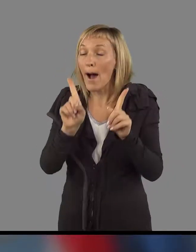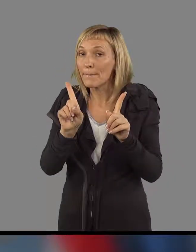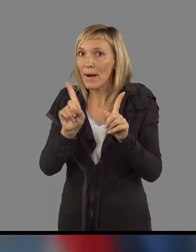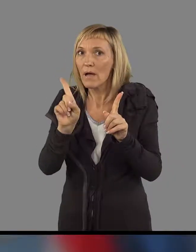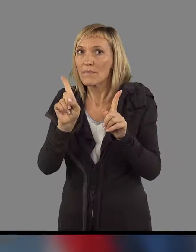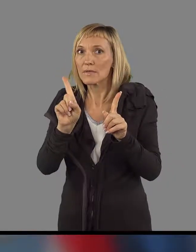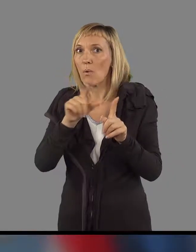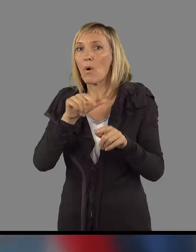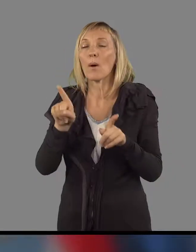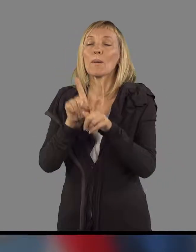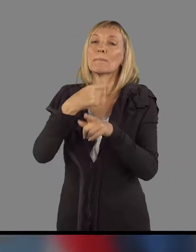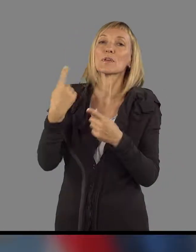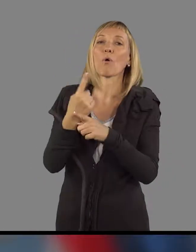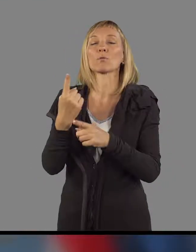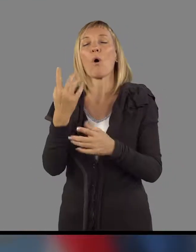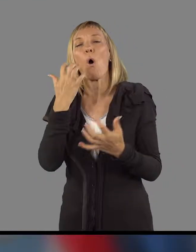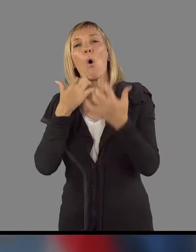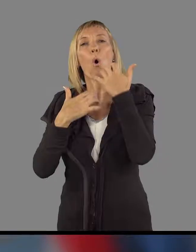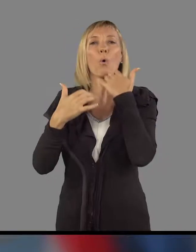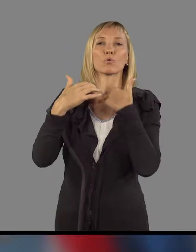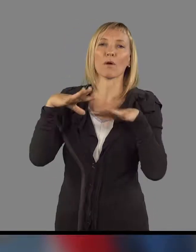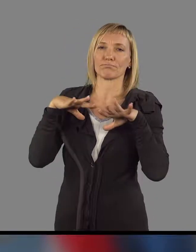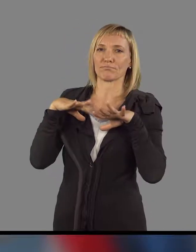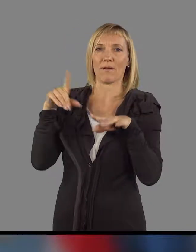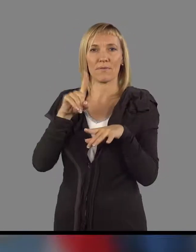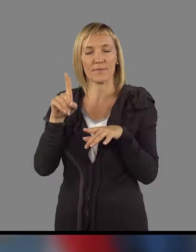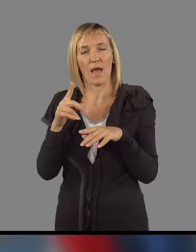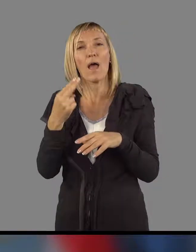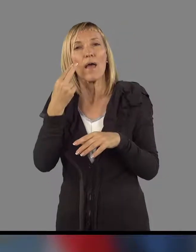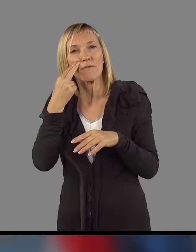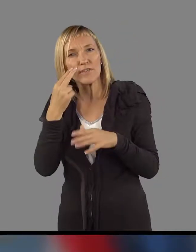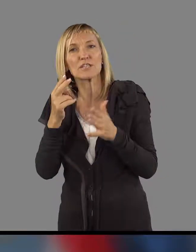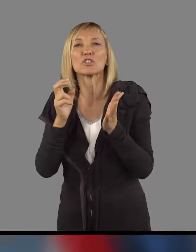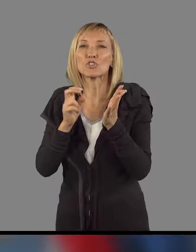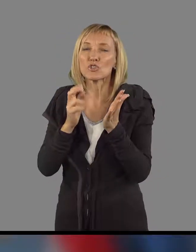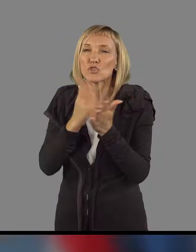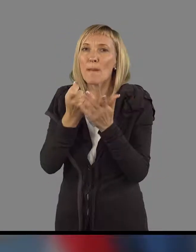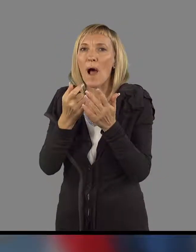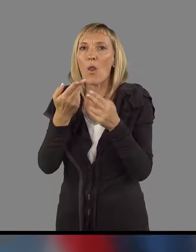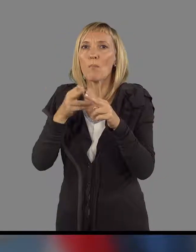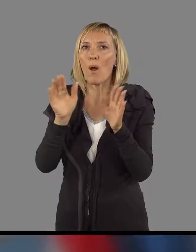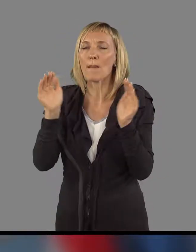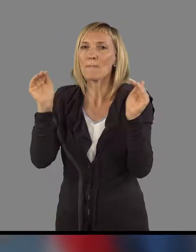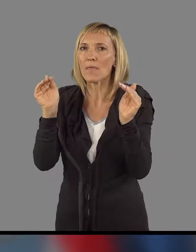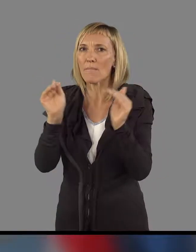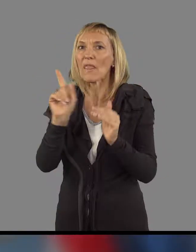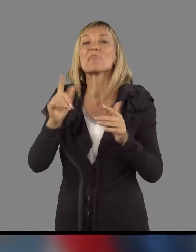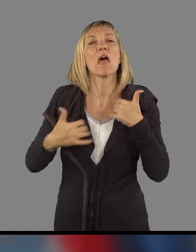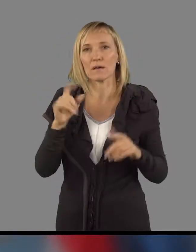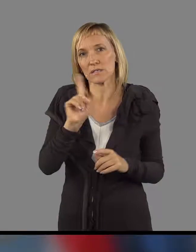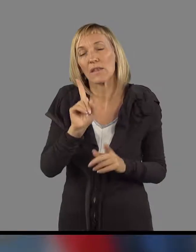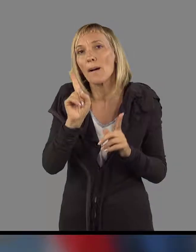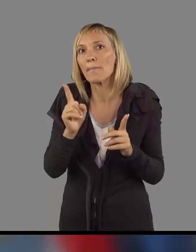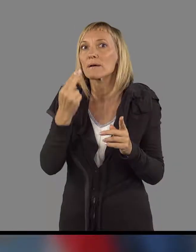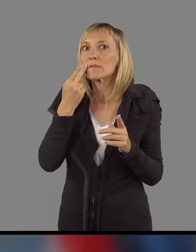ne gre zatiskati oči, da prihaja tudi do določenega ohlajanja. Ne moremo še govoriti o krizi, nikakor ne, vendar pa